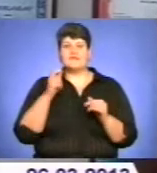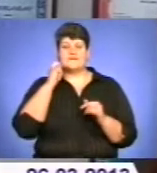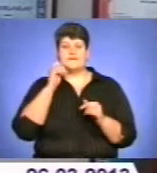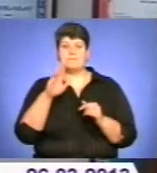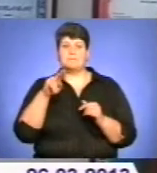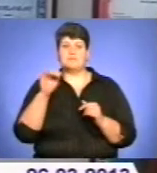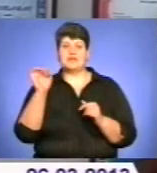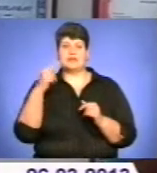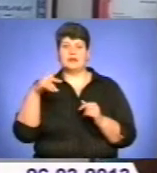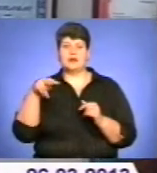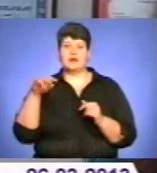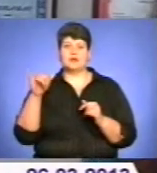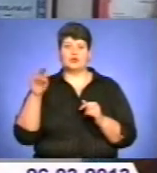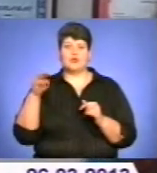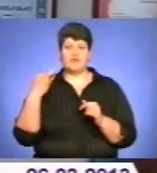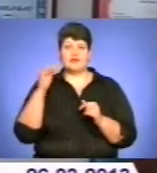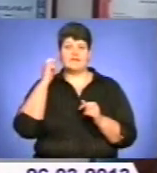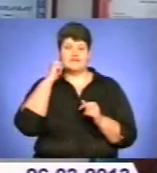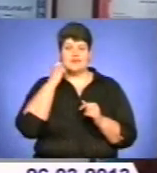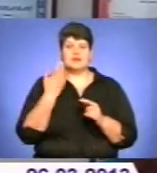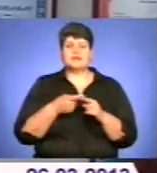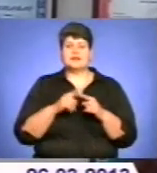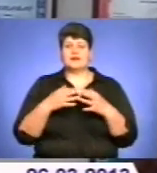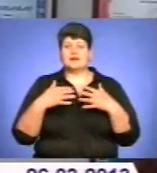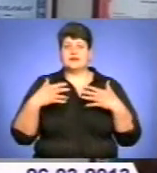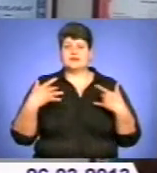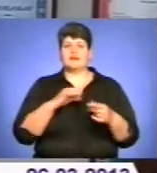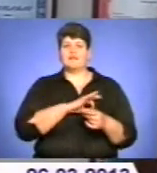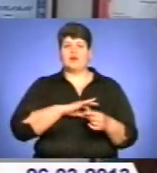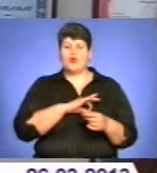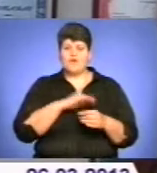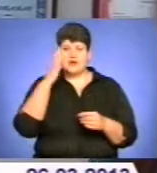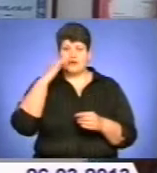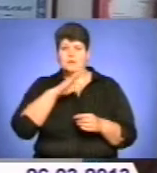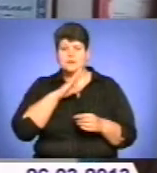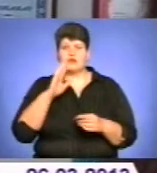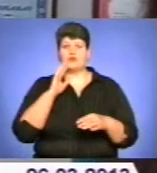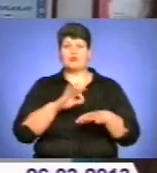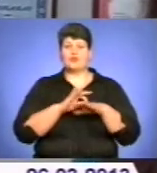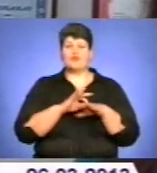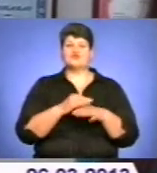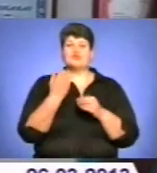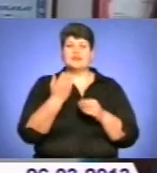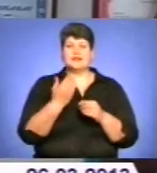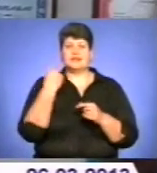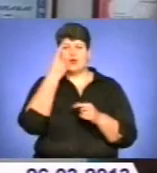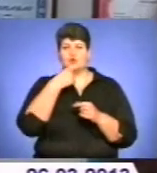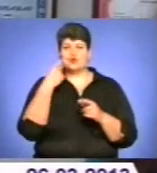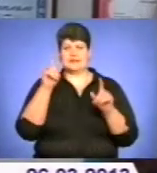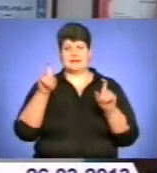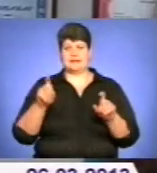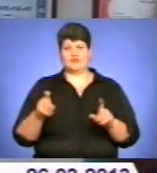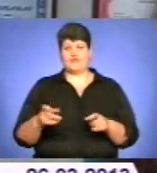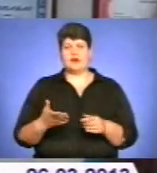педагогічної культури батьків, стилі виховання батьків, які також відповідно провожу з батьками, їхнє особисте тестування,